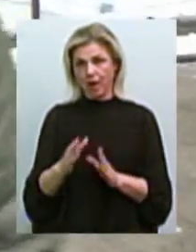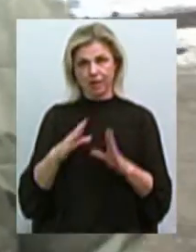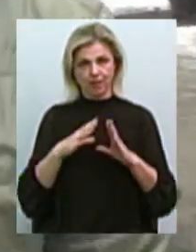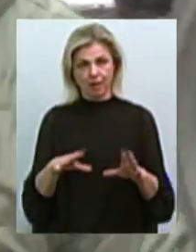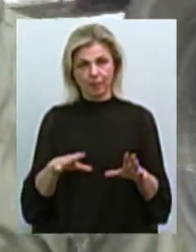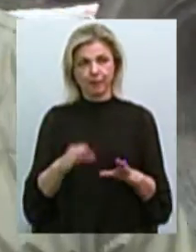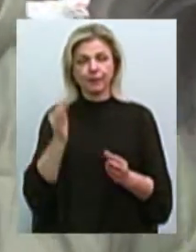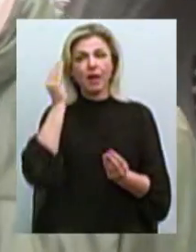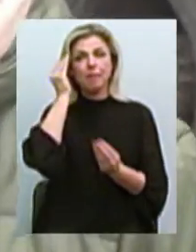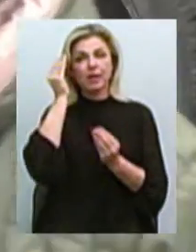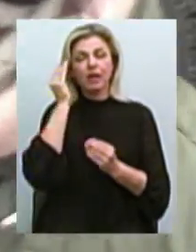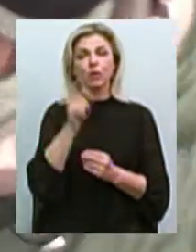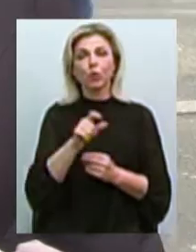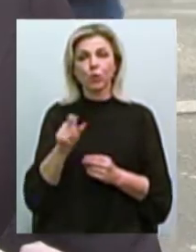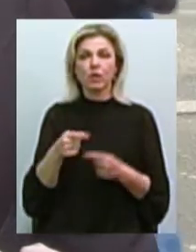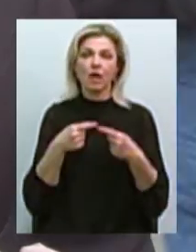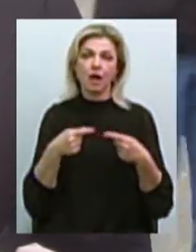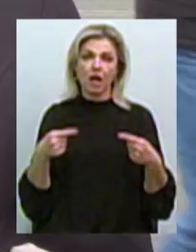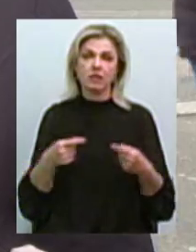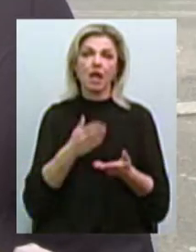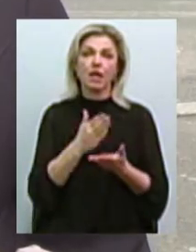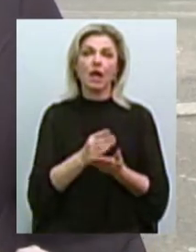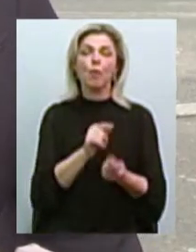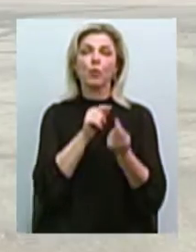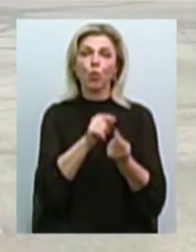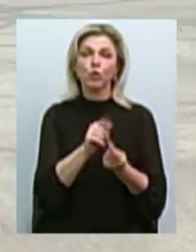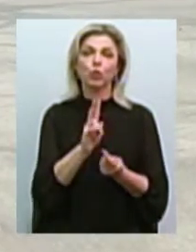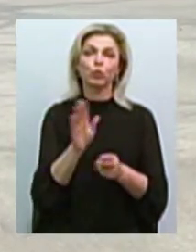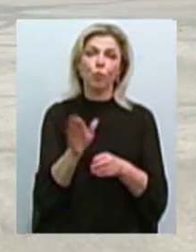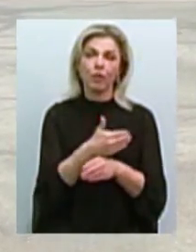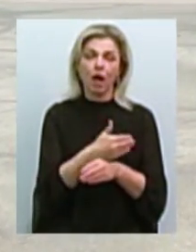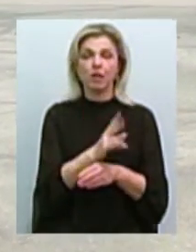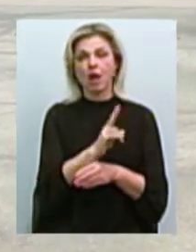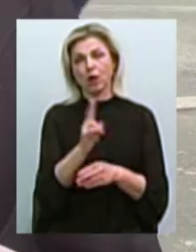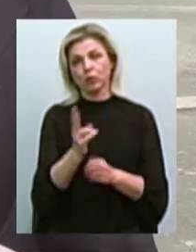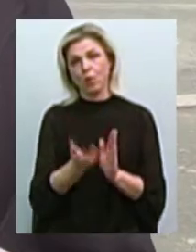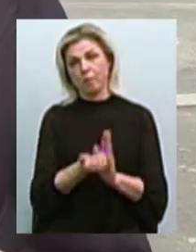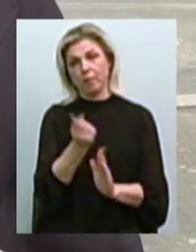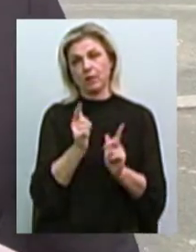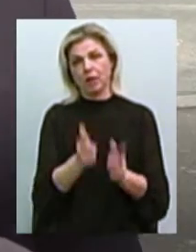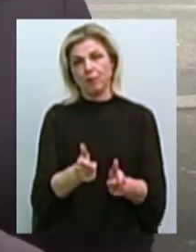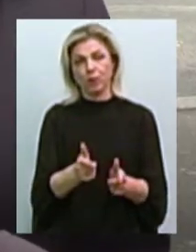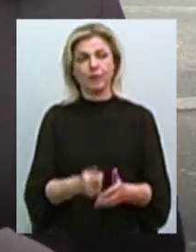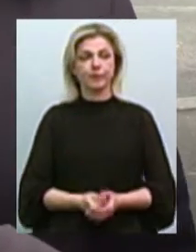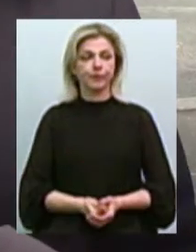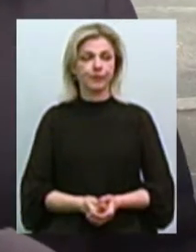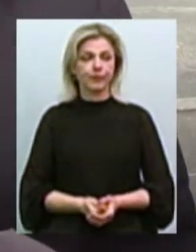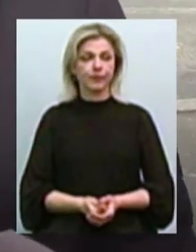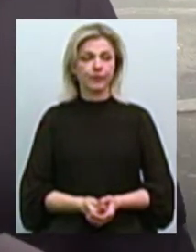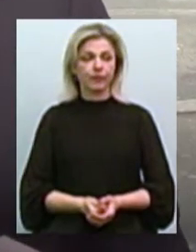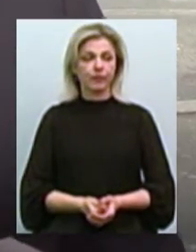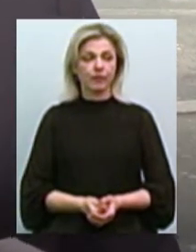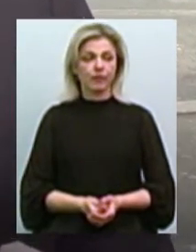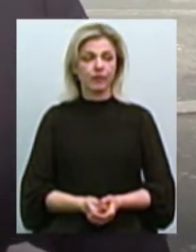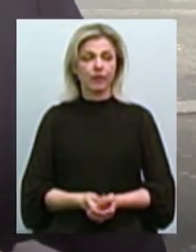місцевих жителів розділились. Є ті, хто проти знесення торгової точки, і ті, хто підтримує. Ми зараз, тому що ми рядочком живемо.